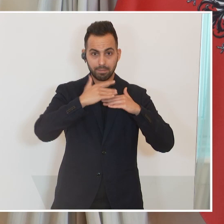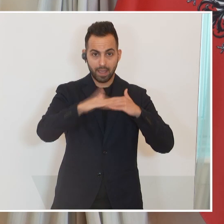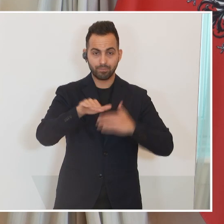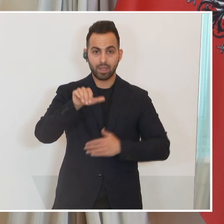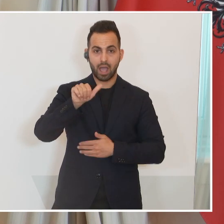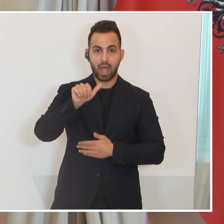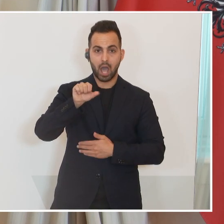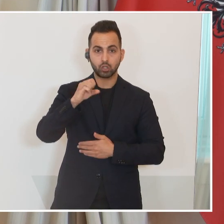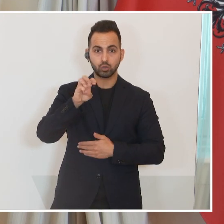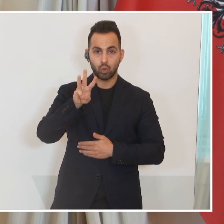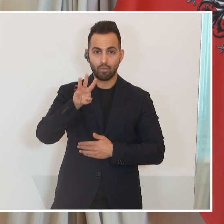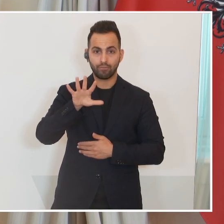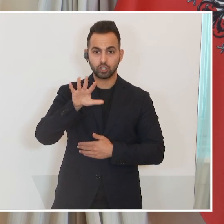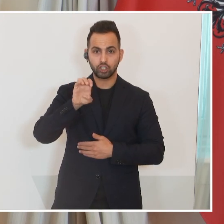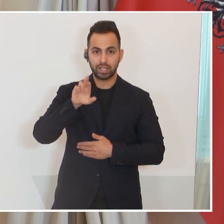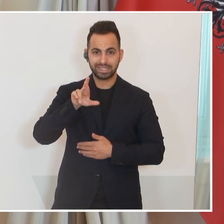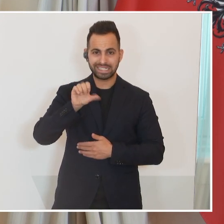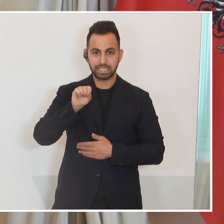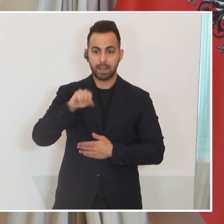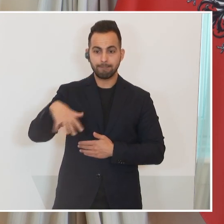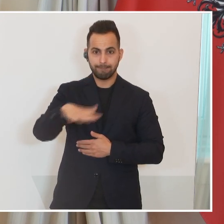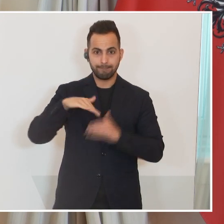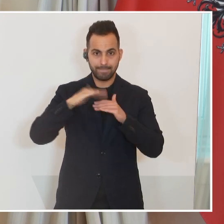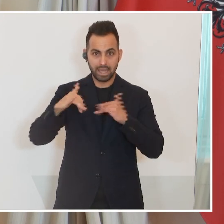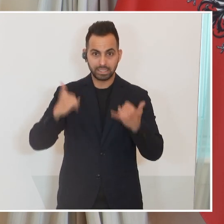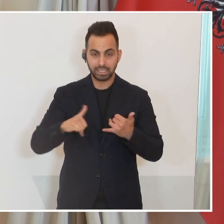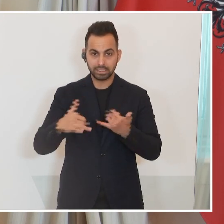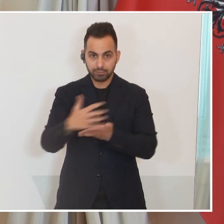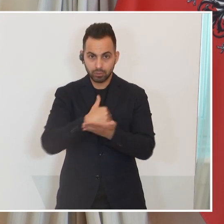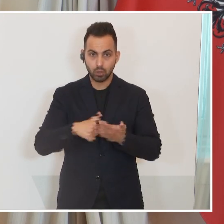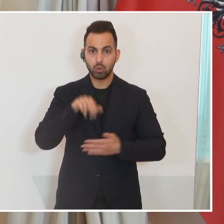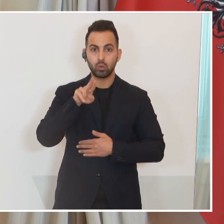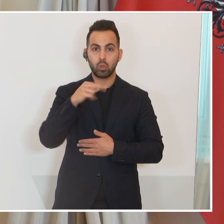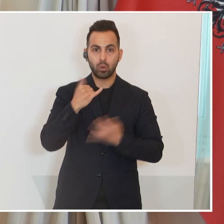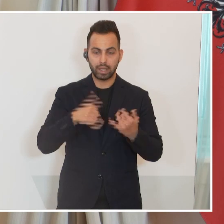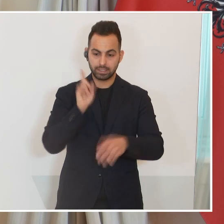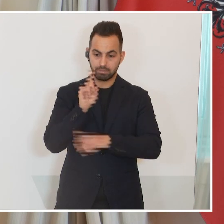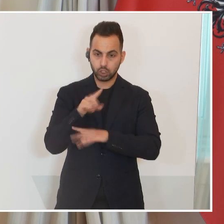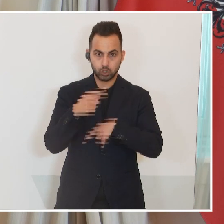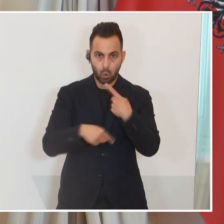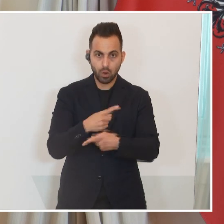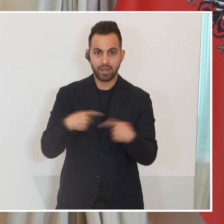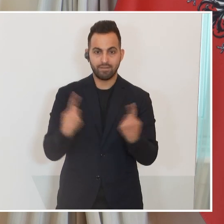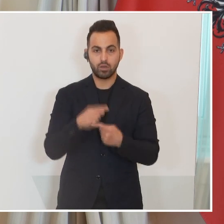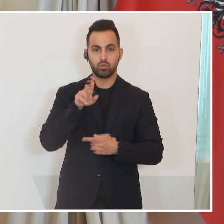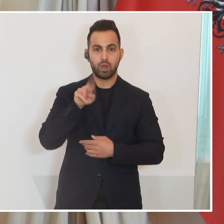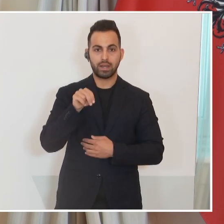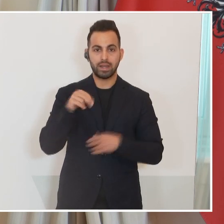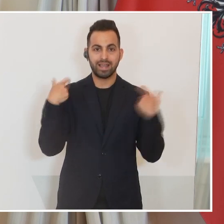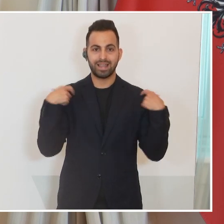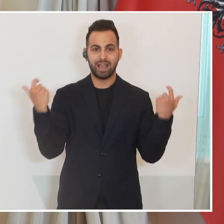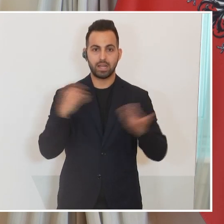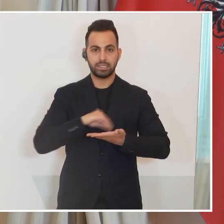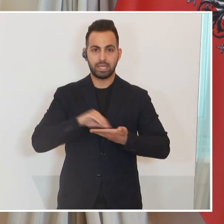Meer zu nutzen. Hier hat die UNO jetzt eine neue Mission gestartet und wir unterstützen hier den UN-Generalsekretär